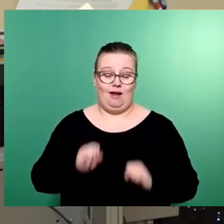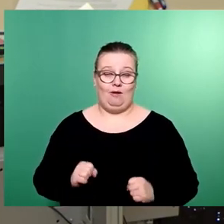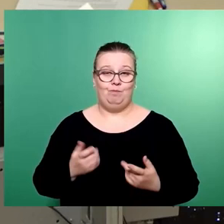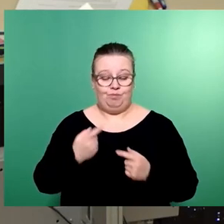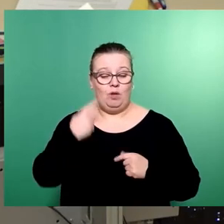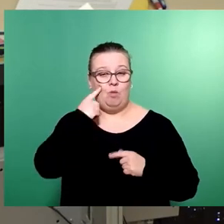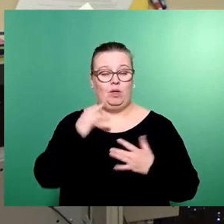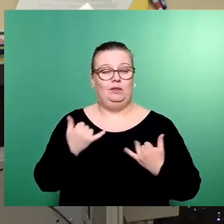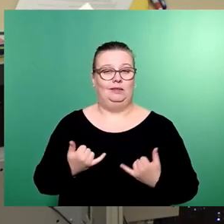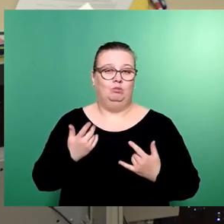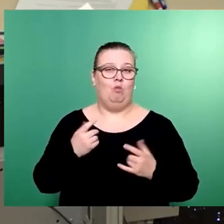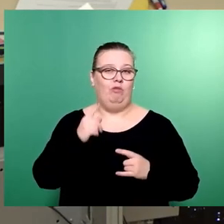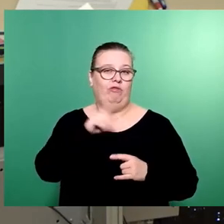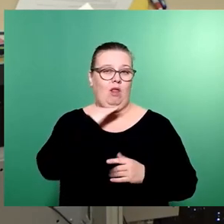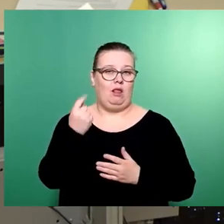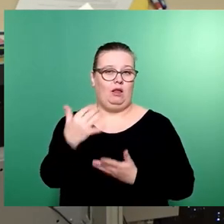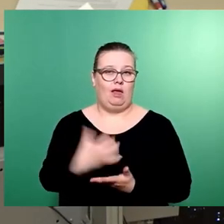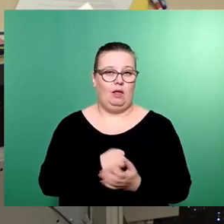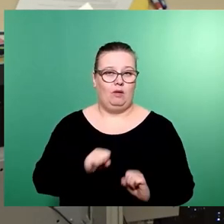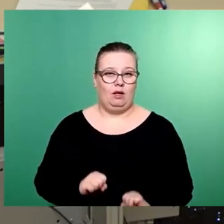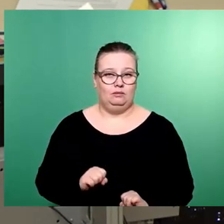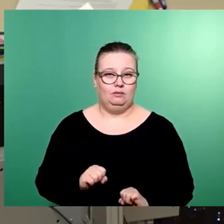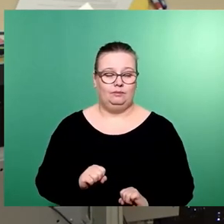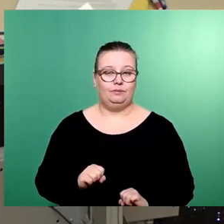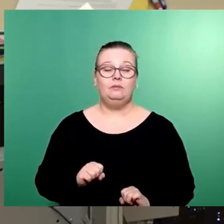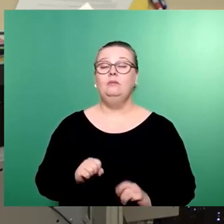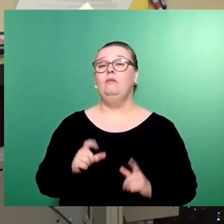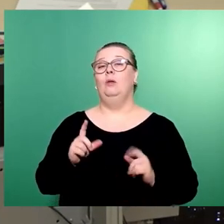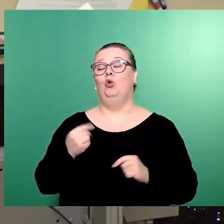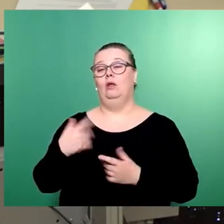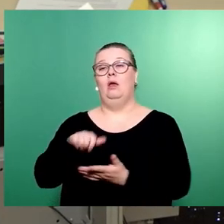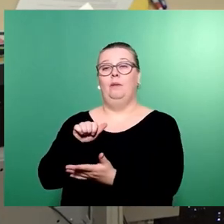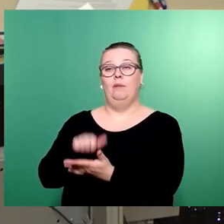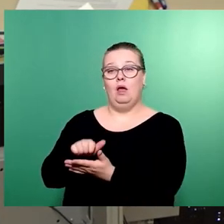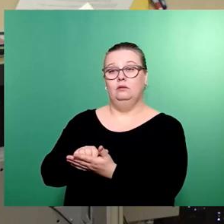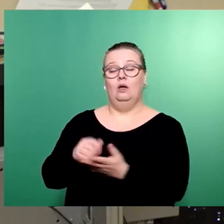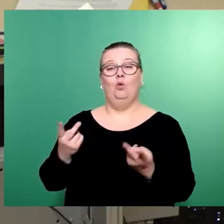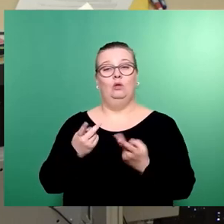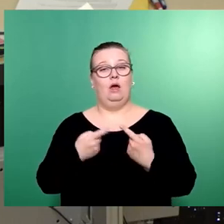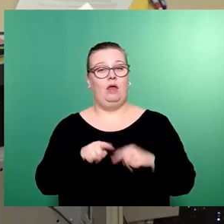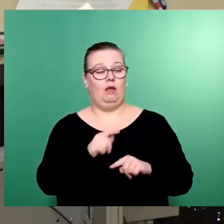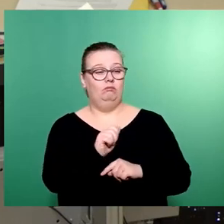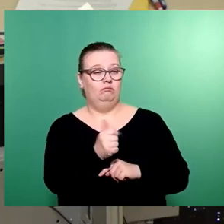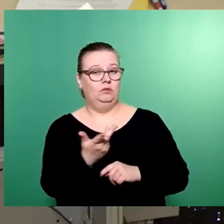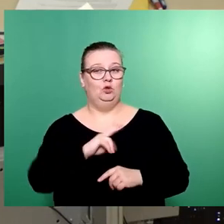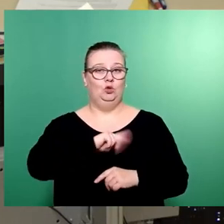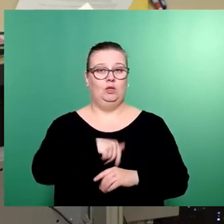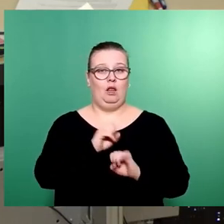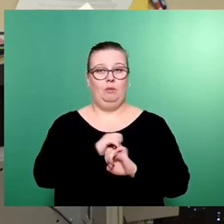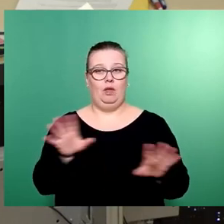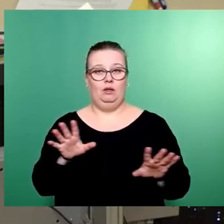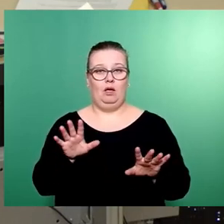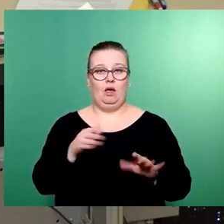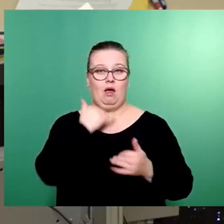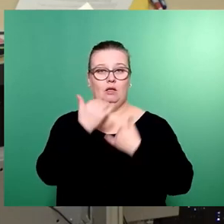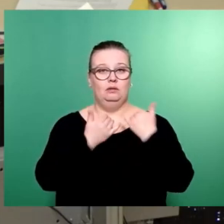Gegenwart. Anders als von einigen in der Presse, aber auch von einigen wenigen in den sozialen Medien geschildert,